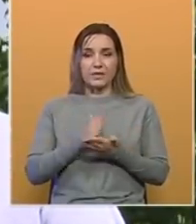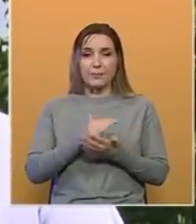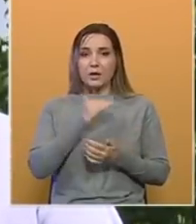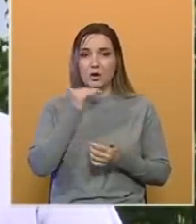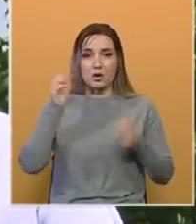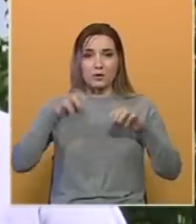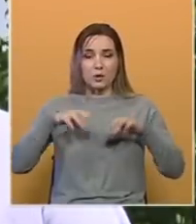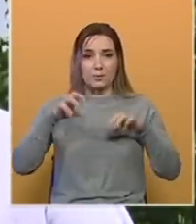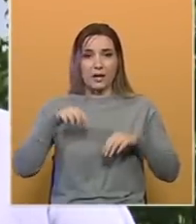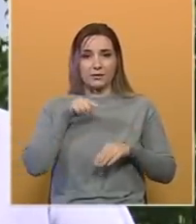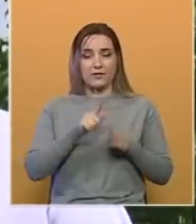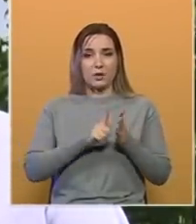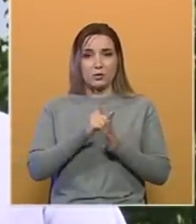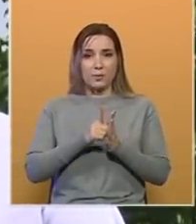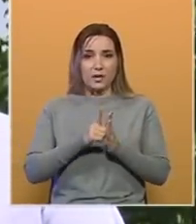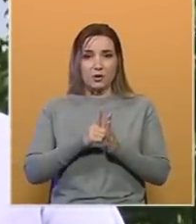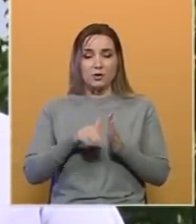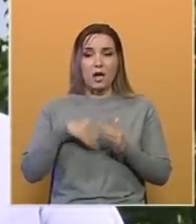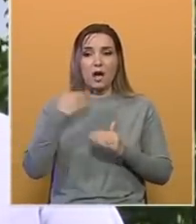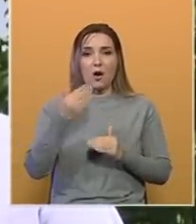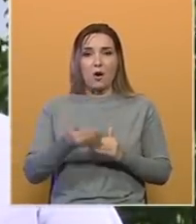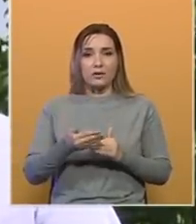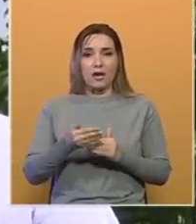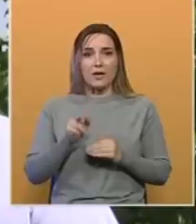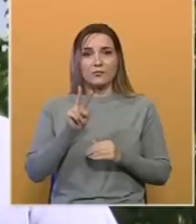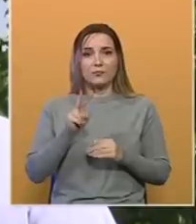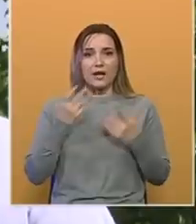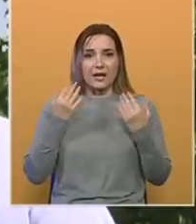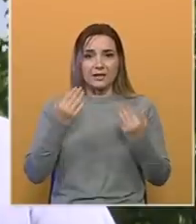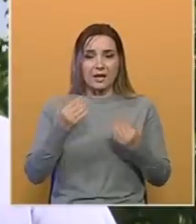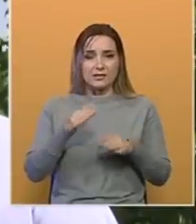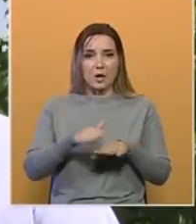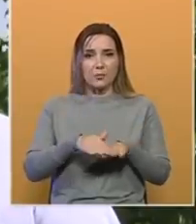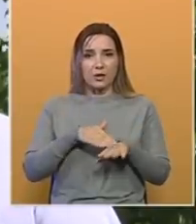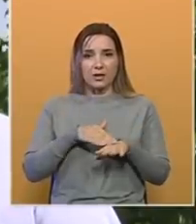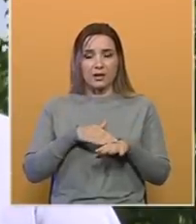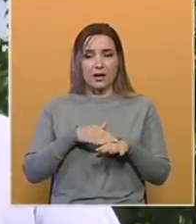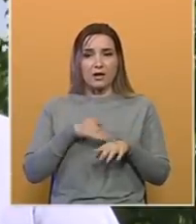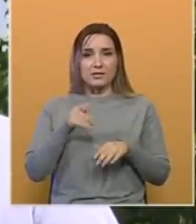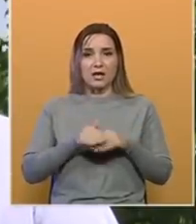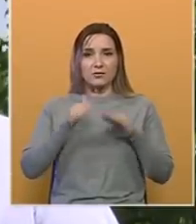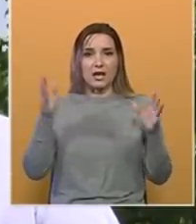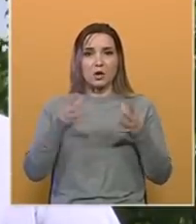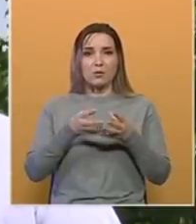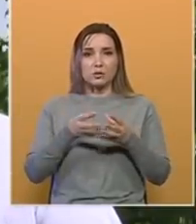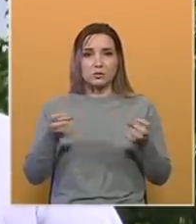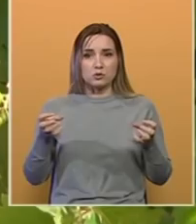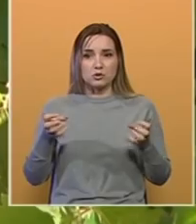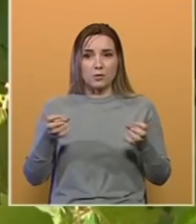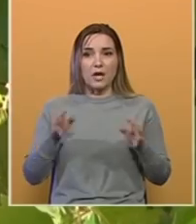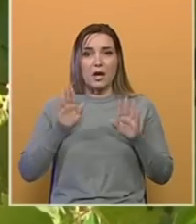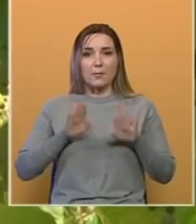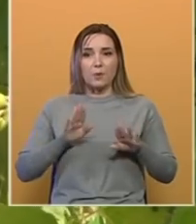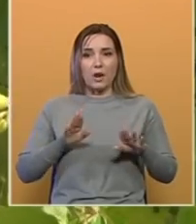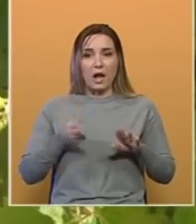dovoljno i padavina u tom periodu, onda je vegetacija lijepo krenula, sa ovom velikom sušom se